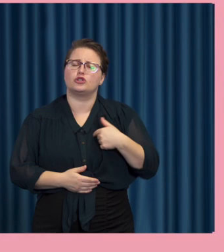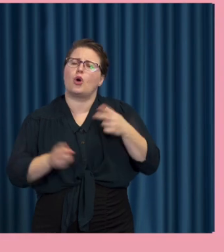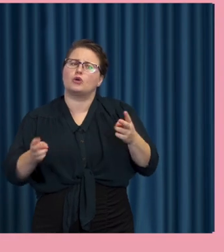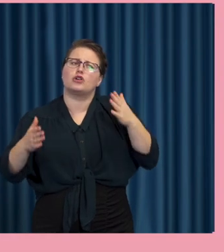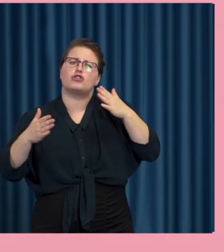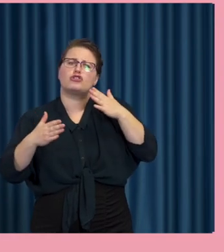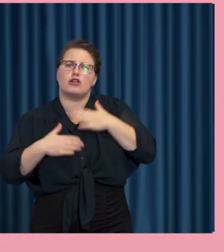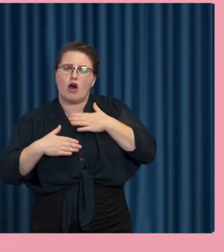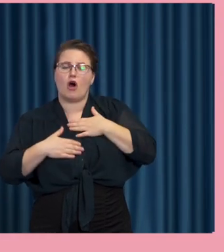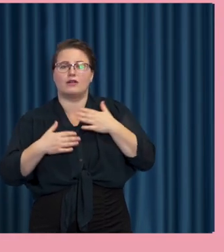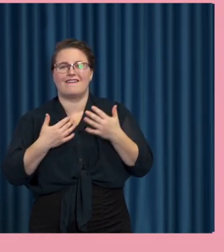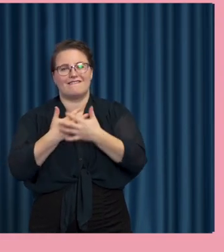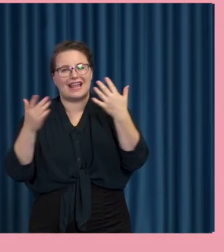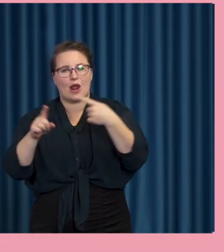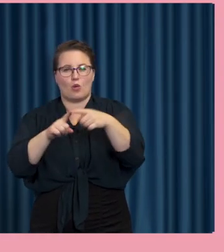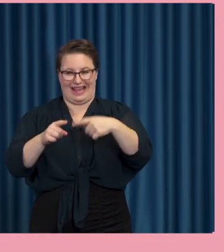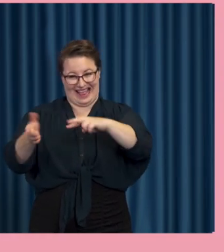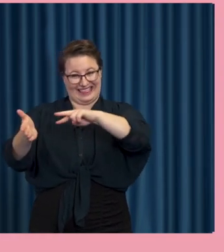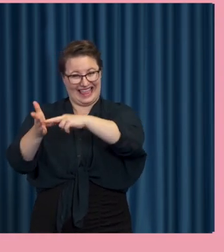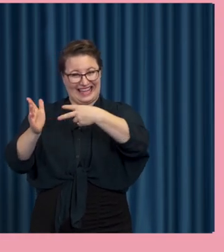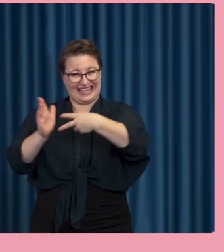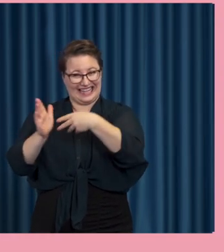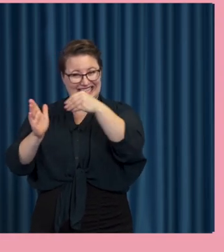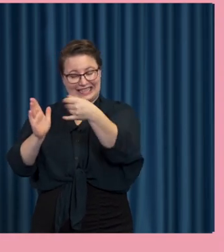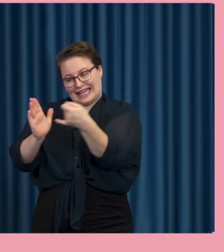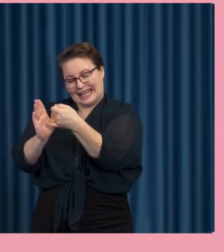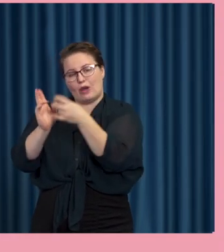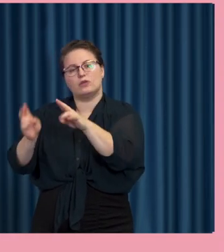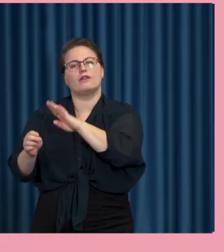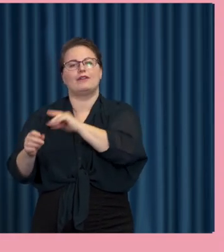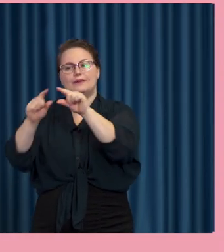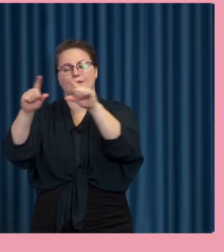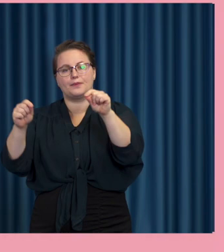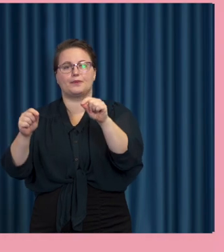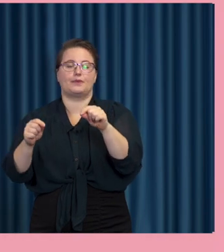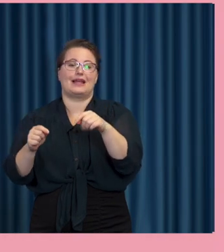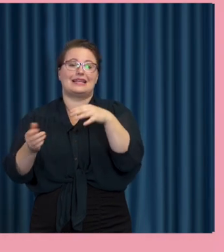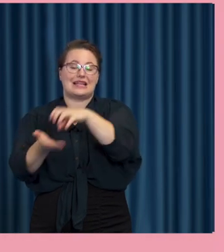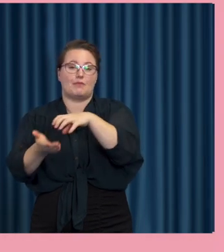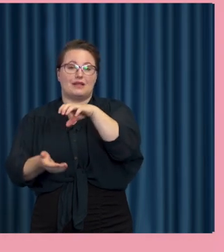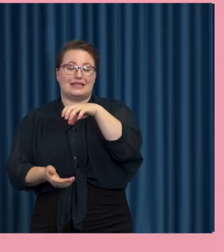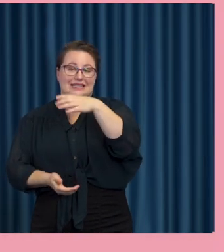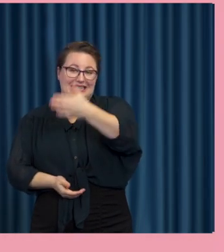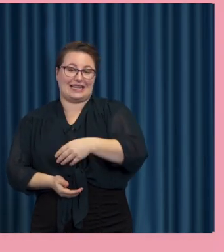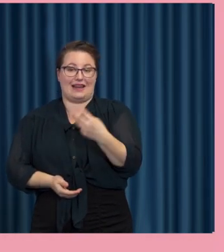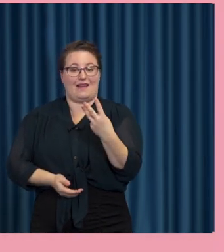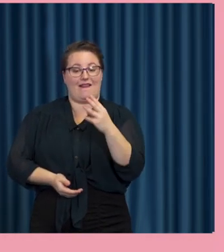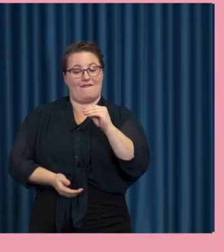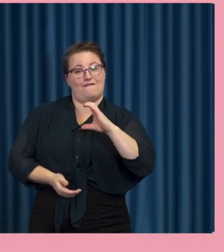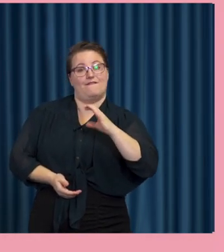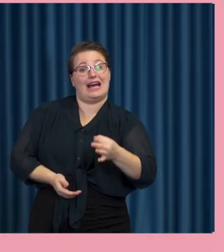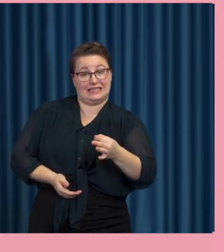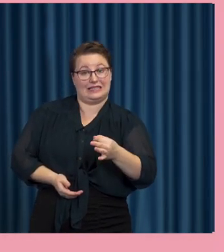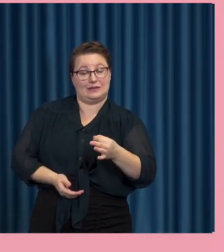tekniksatsningar även ser på samhällssidan av det. typ VASP som är en jättestor, för